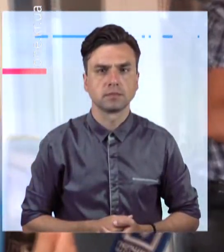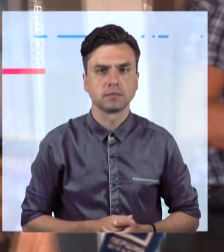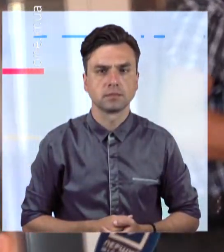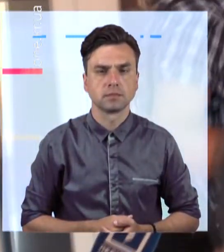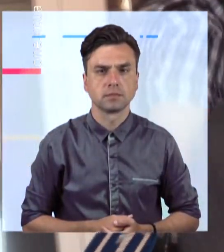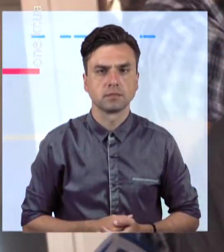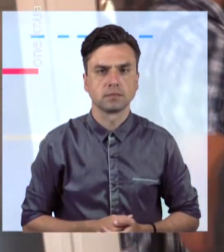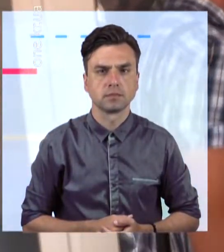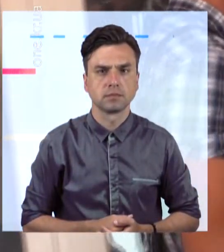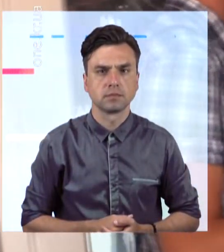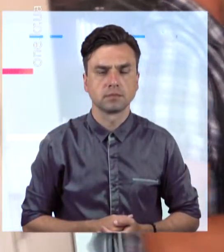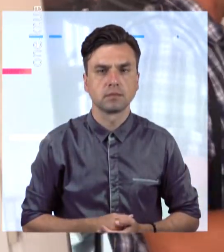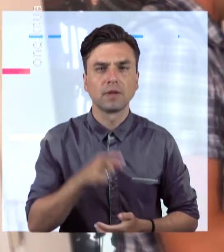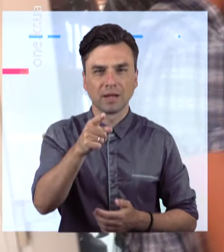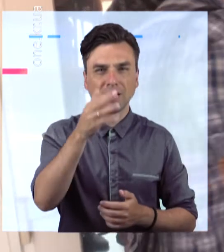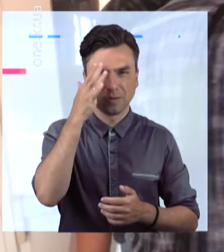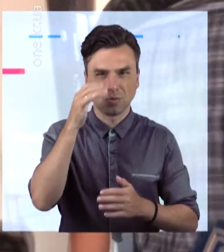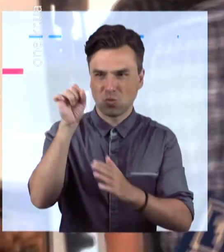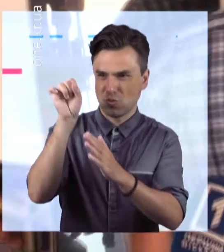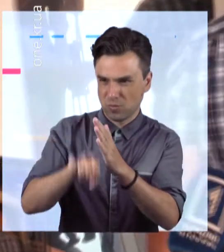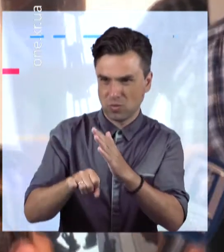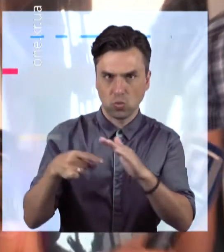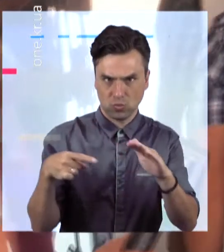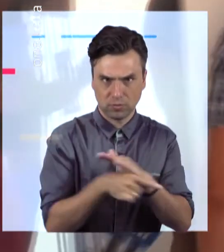Іван, скажіть, ви в такий спосіб хотіли просто втікти?